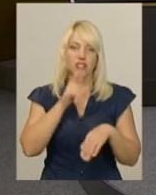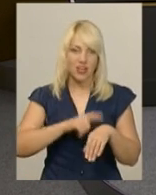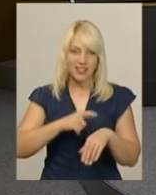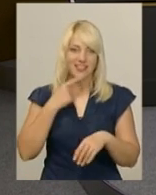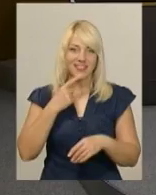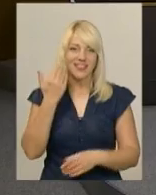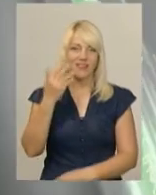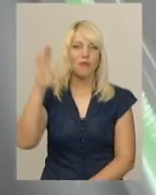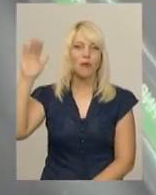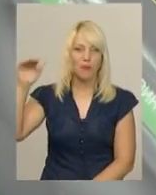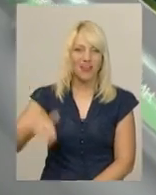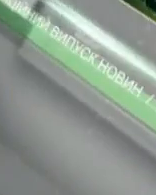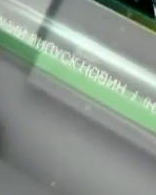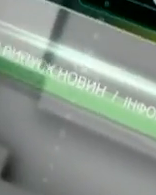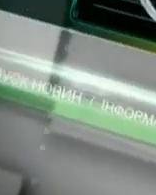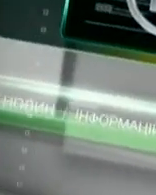до побачення.